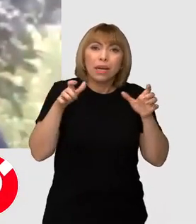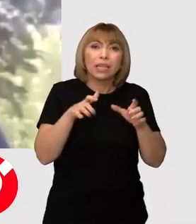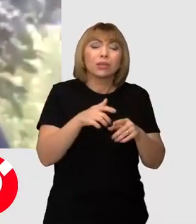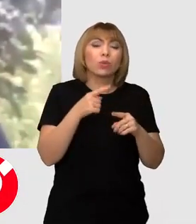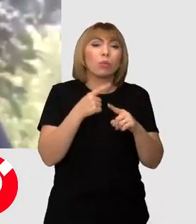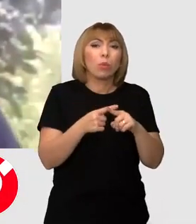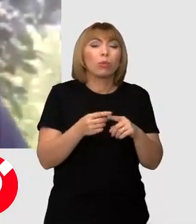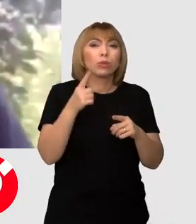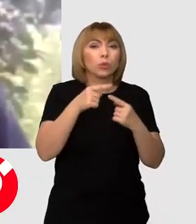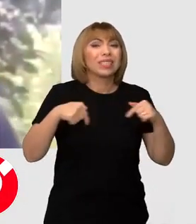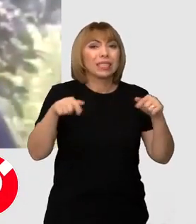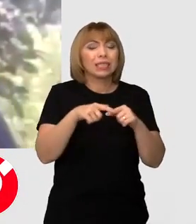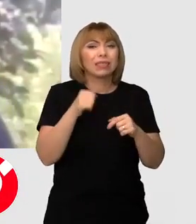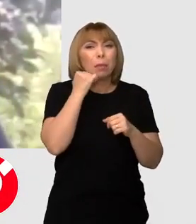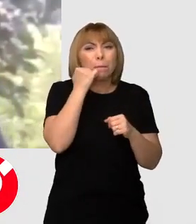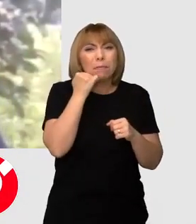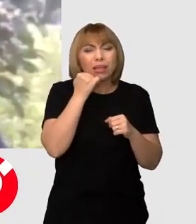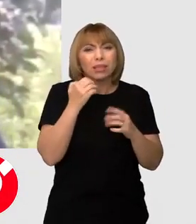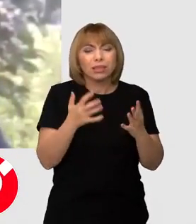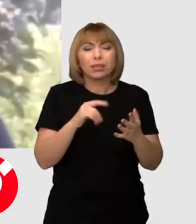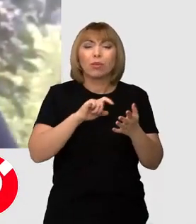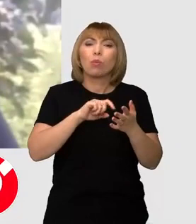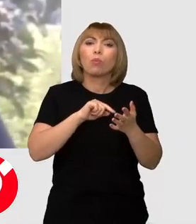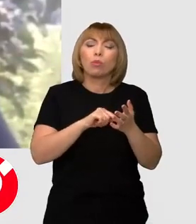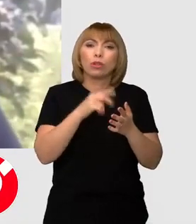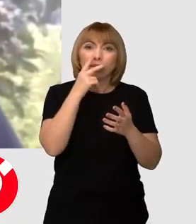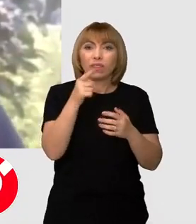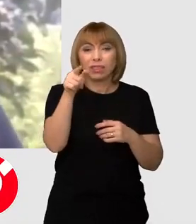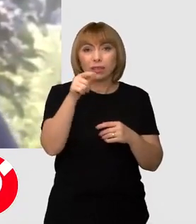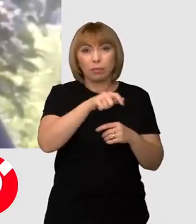pe un sistem și așa îmbătrând din punctul de vedere al resursei umane.